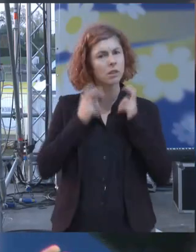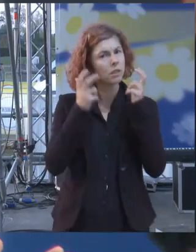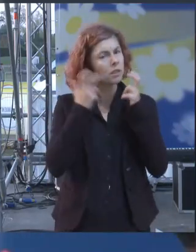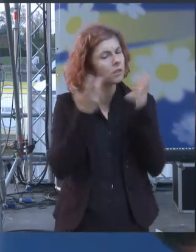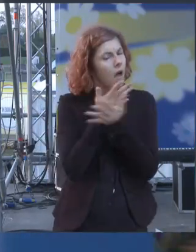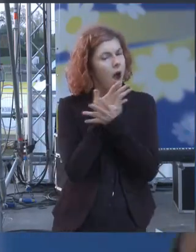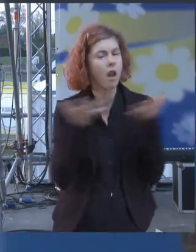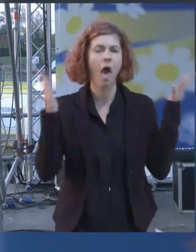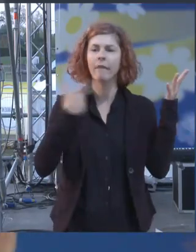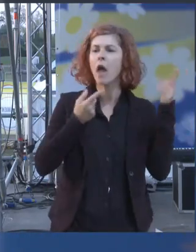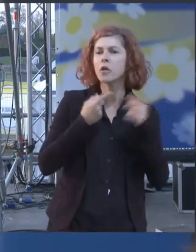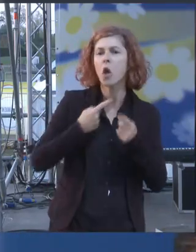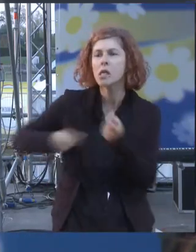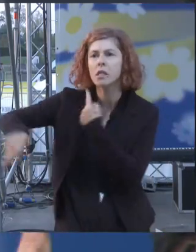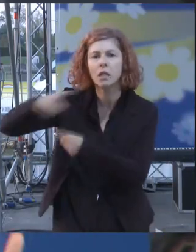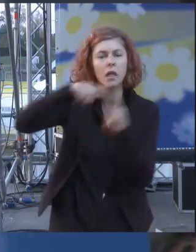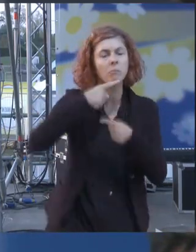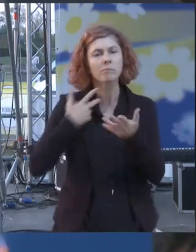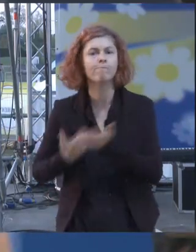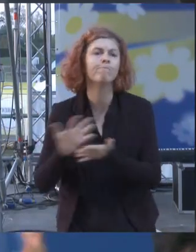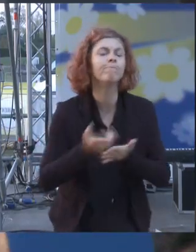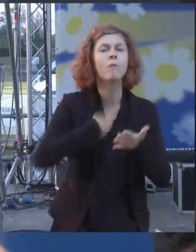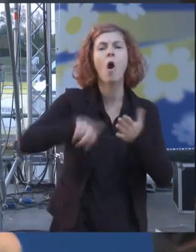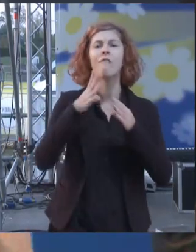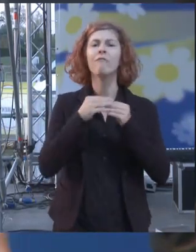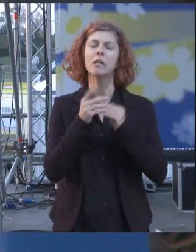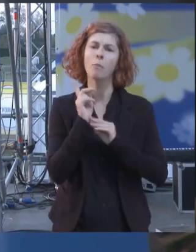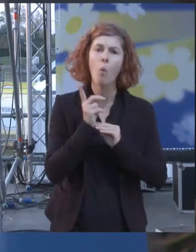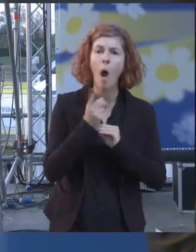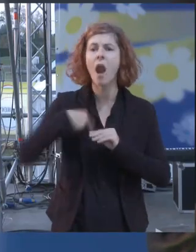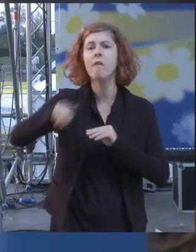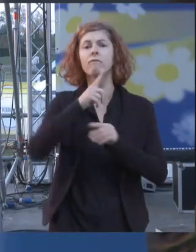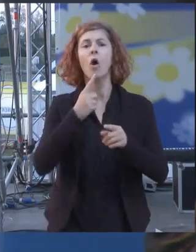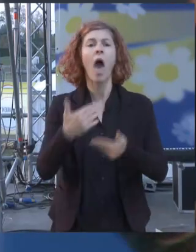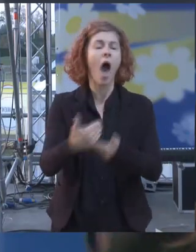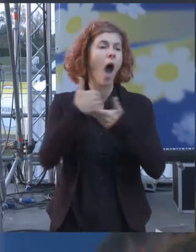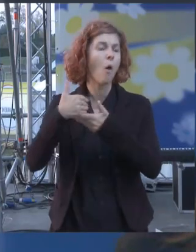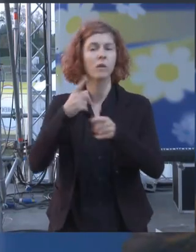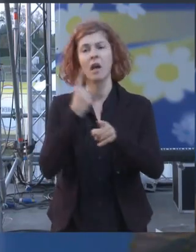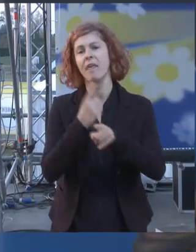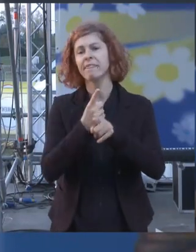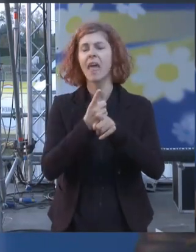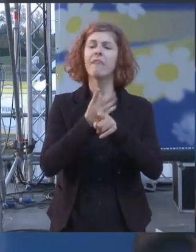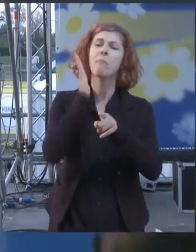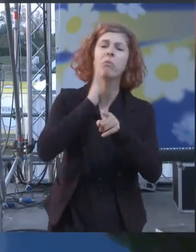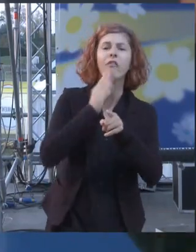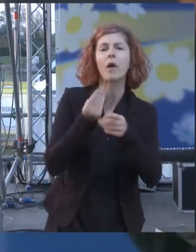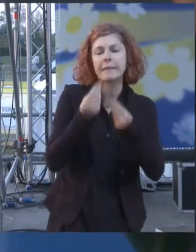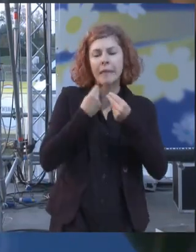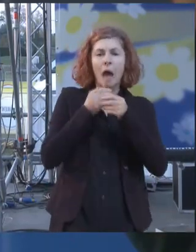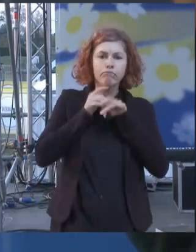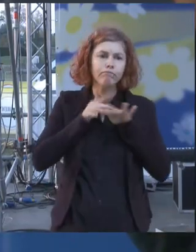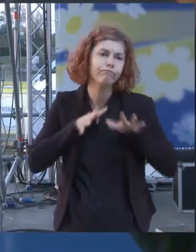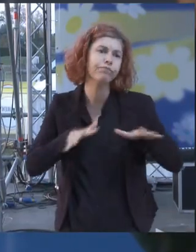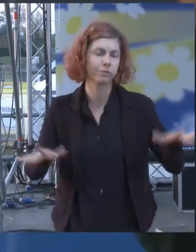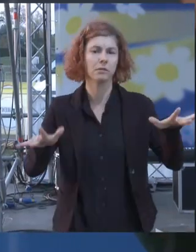facciamo voi aiutateci a far sentire la nostra voce a diffondere quello che facciamo perché